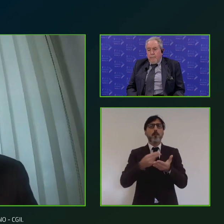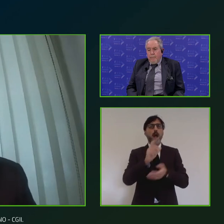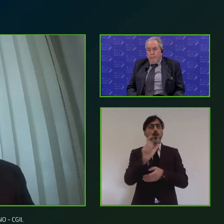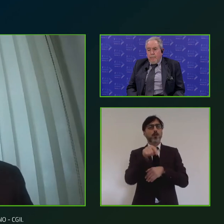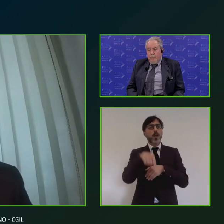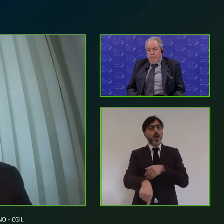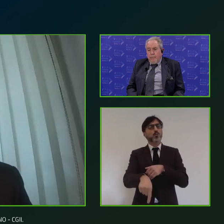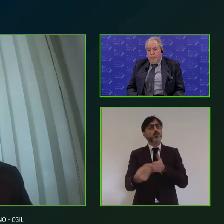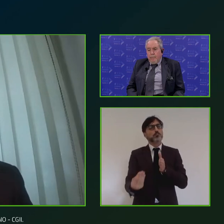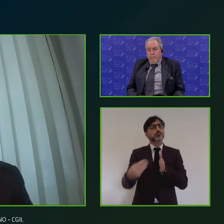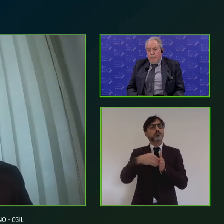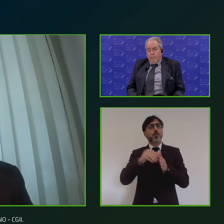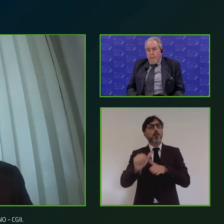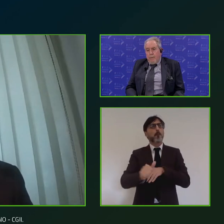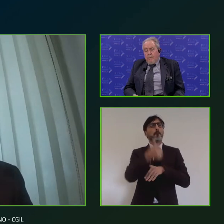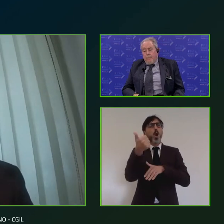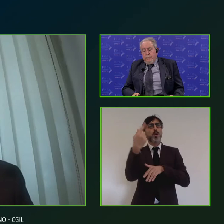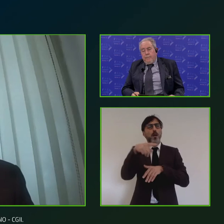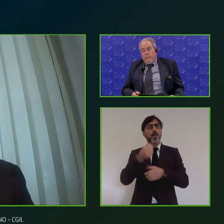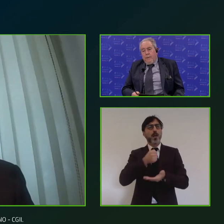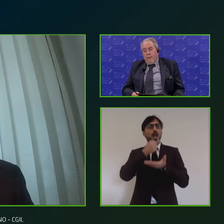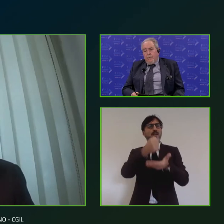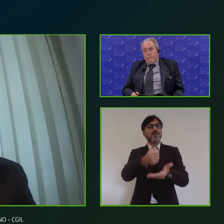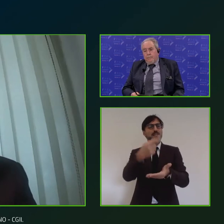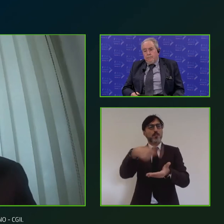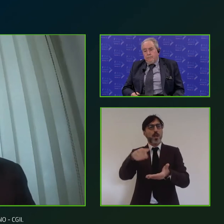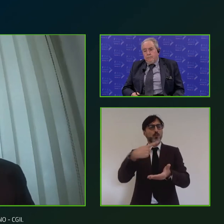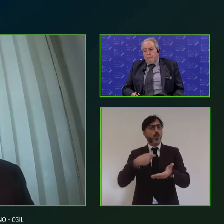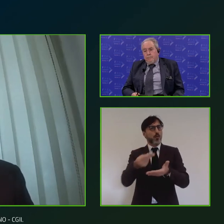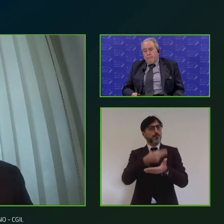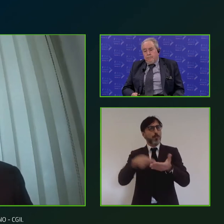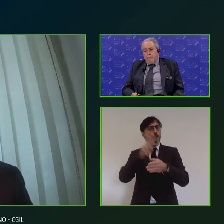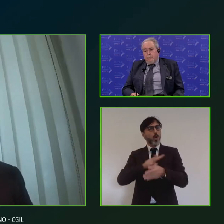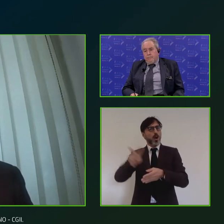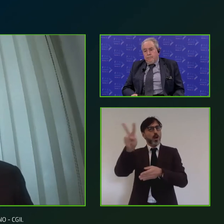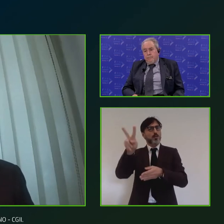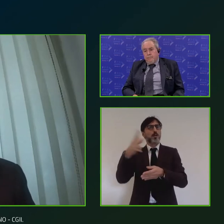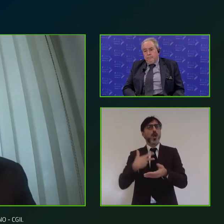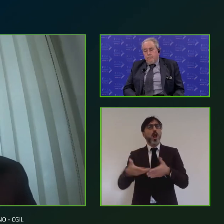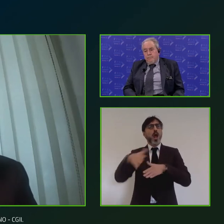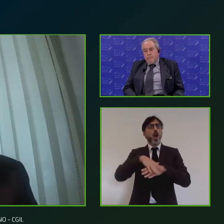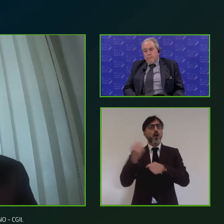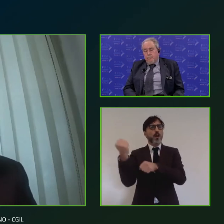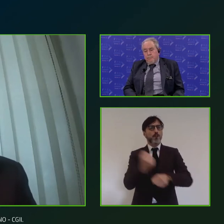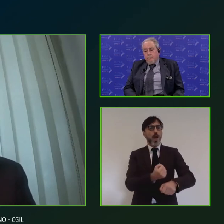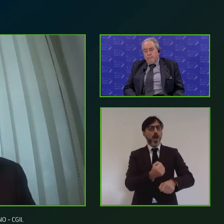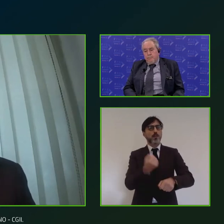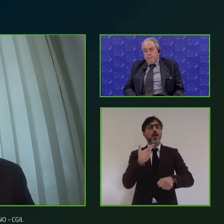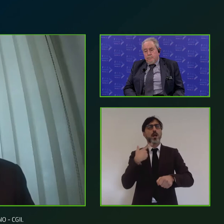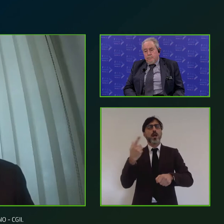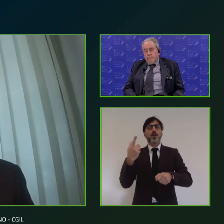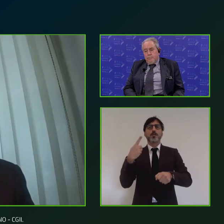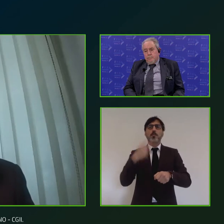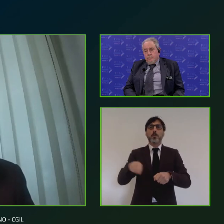come una delle priorità di investimento dal nostro piano nazionale su recovery fund nella missione equità sociali di